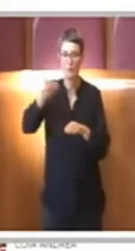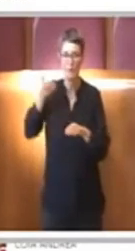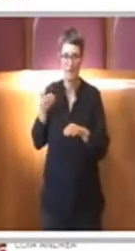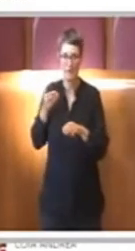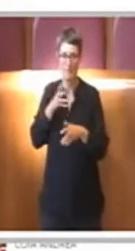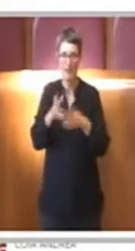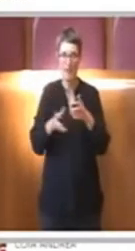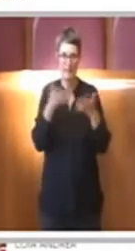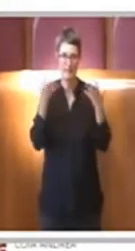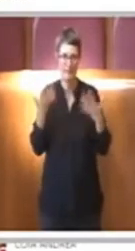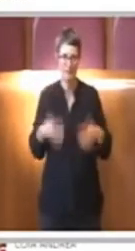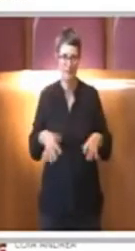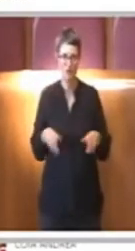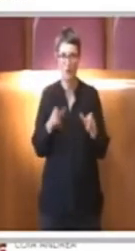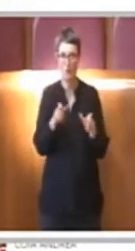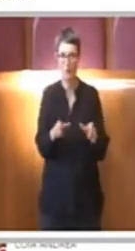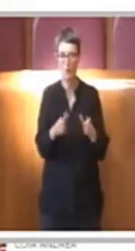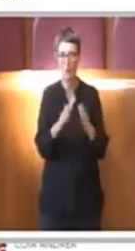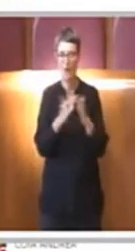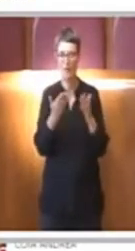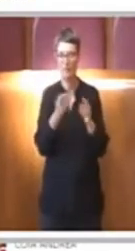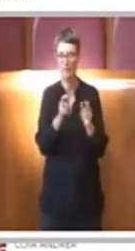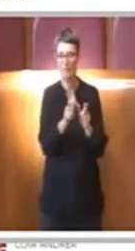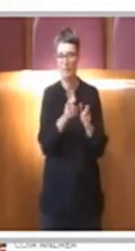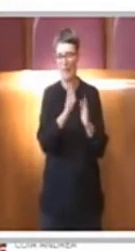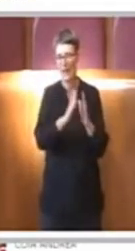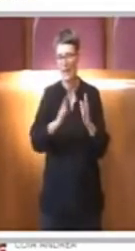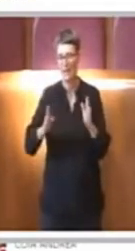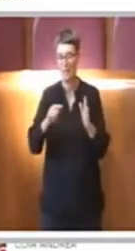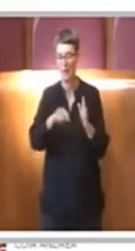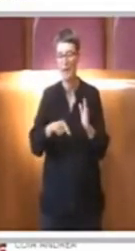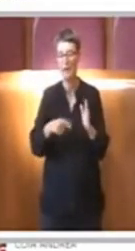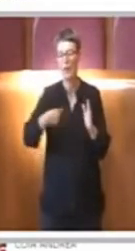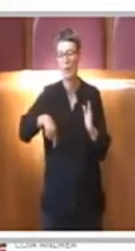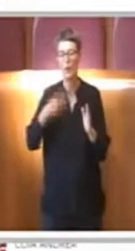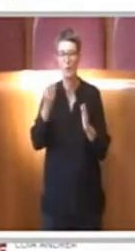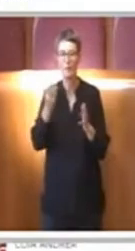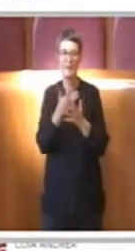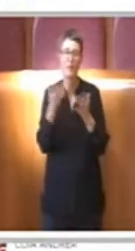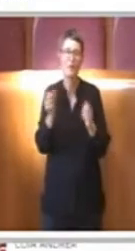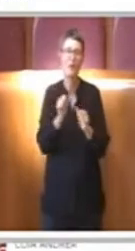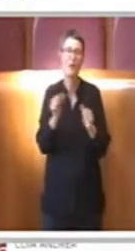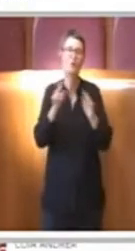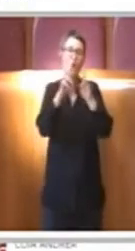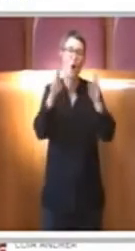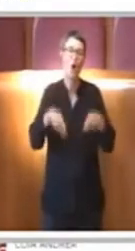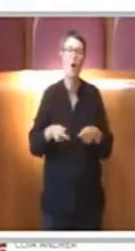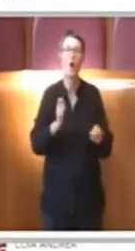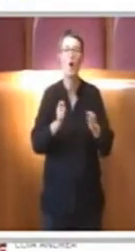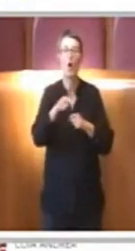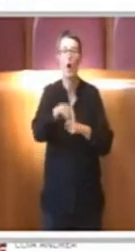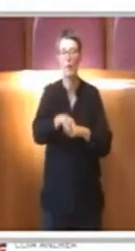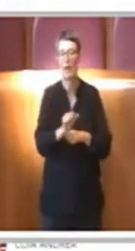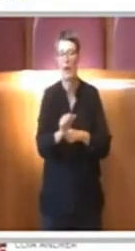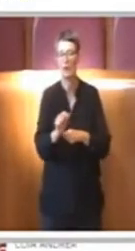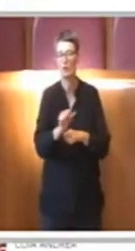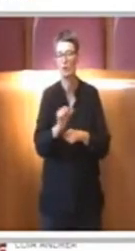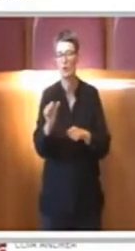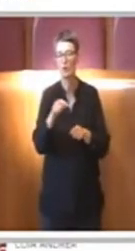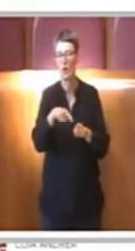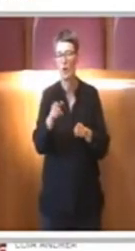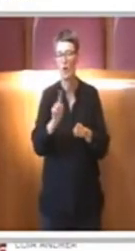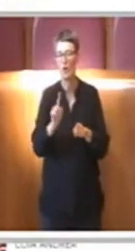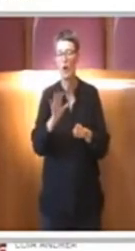Per cui per noi è chiaro che la libreria non è solo un punto vendita ma anche e soprattutto un presidio culturale, un luogo di